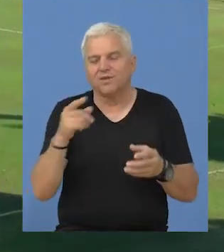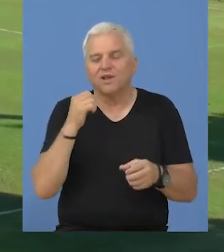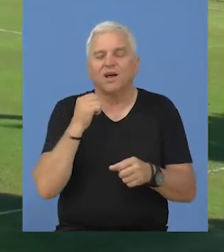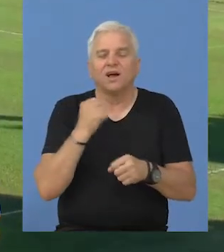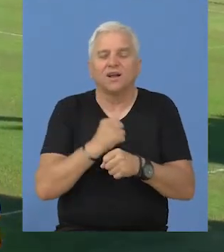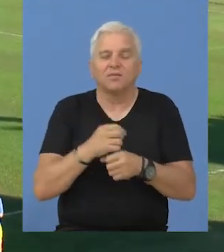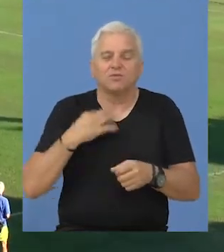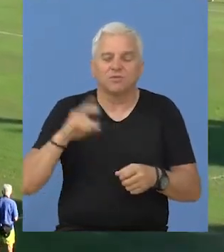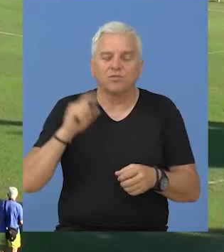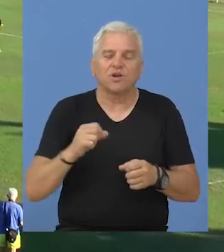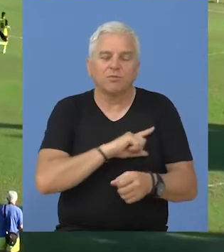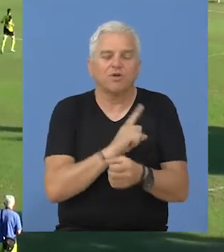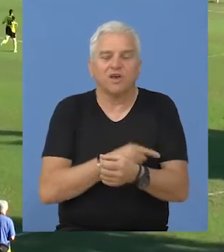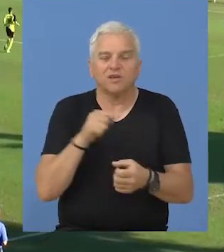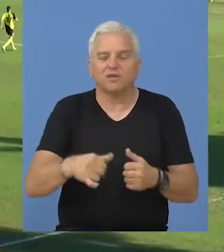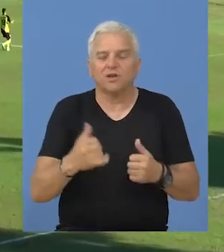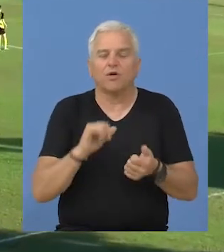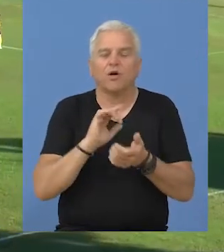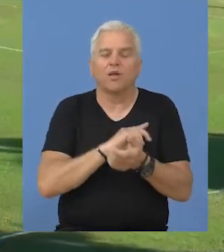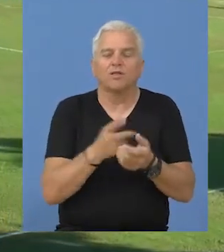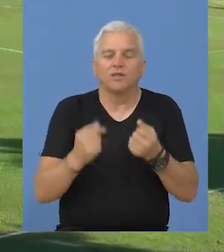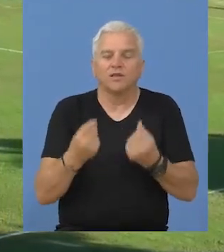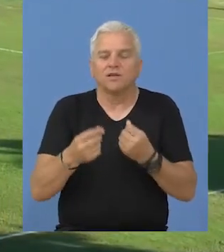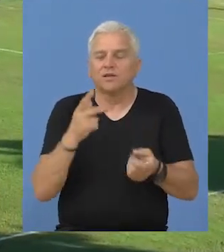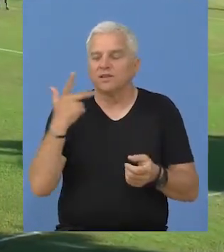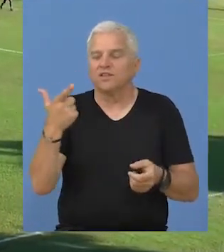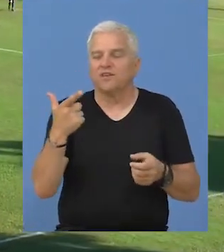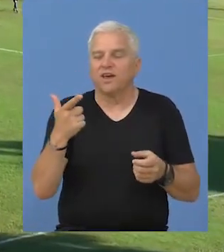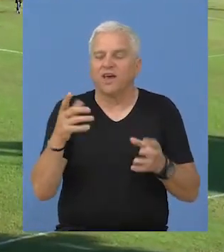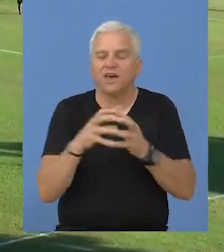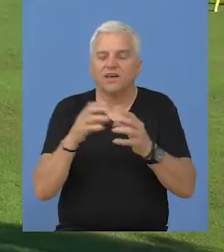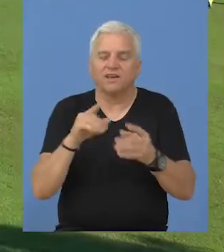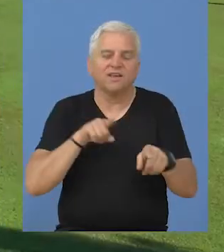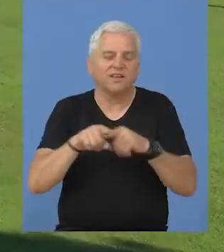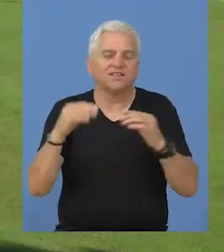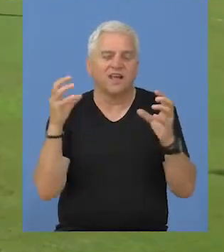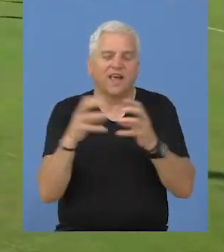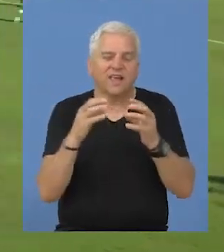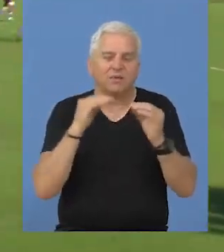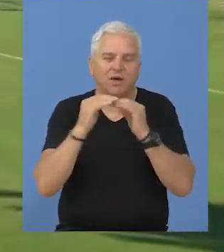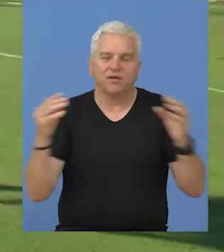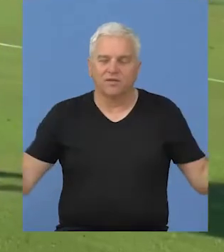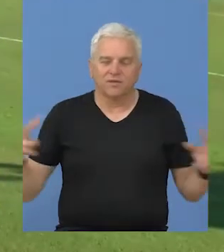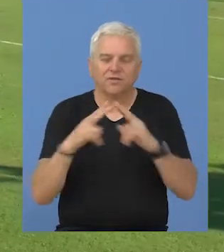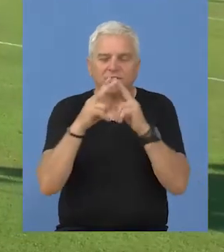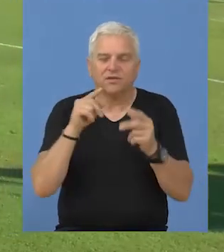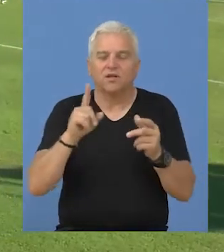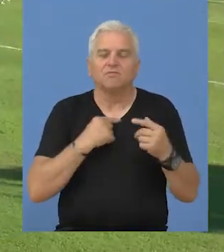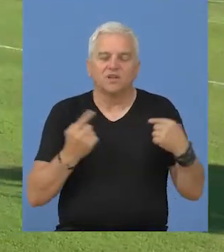moramo da radimo još jače. U utakmici sam eto izveo dve, da kažem, podjednake ekipe,